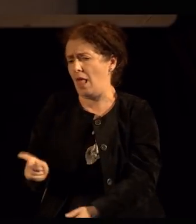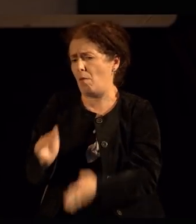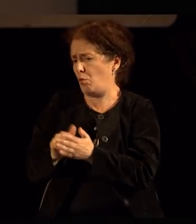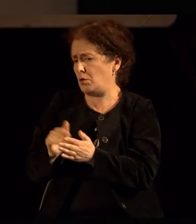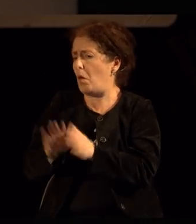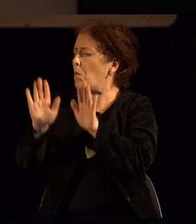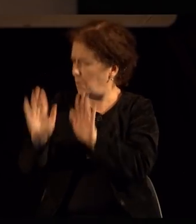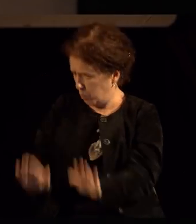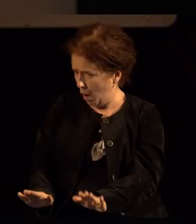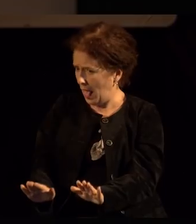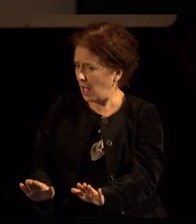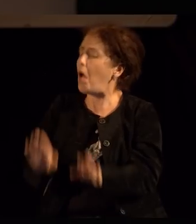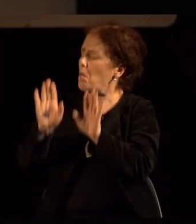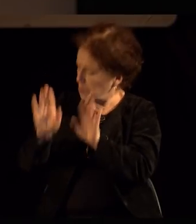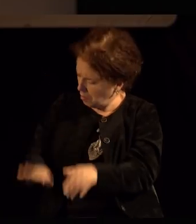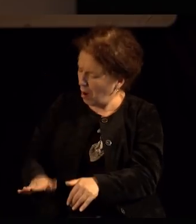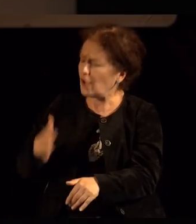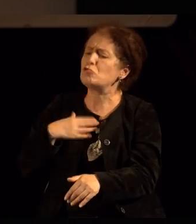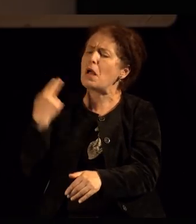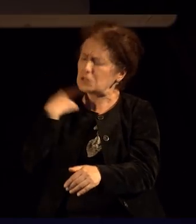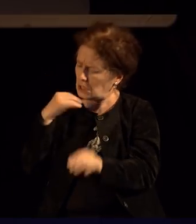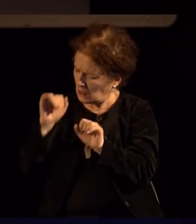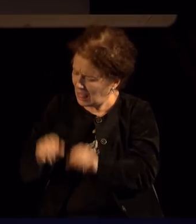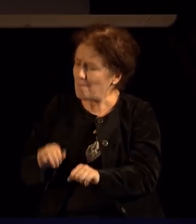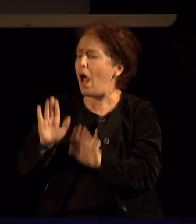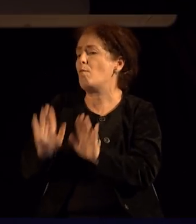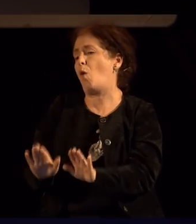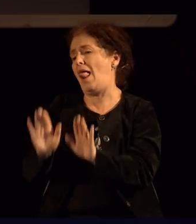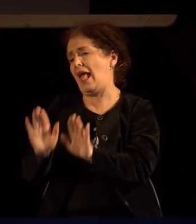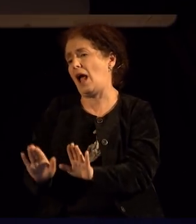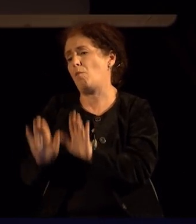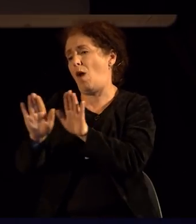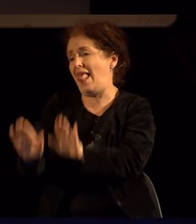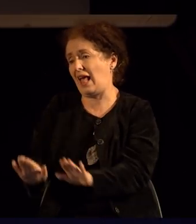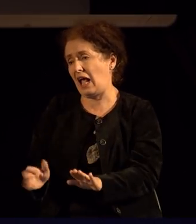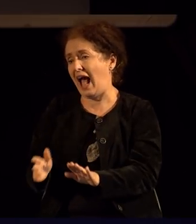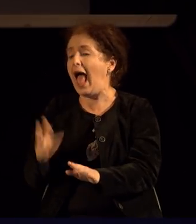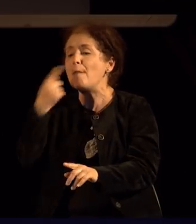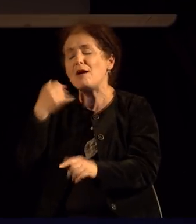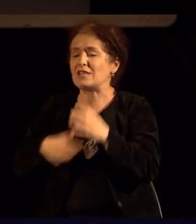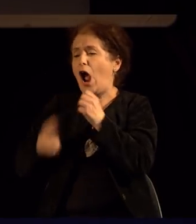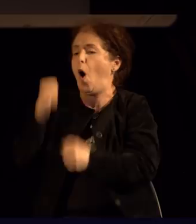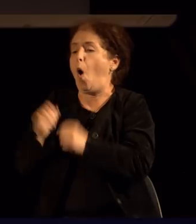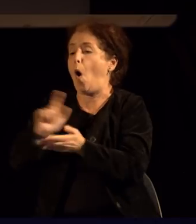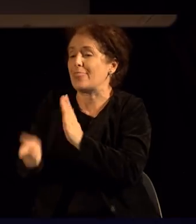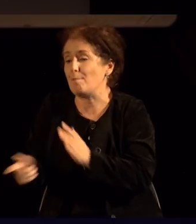Ја го и имаш. Тоа брзо ќе се заврши. Него, дай, полека, научи се